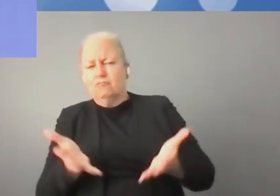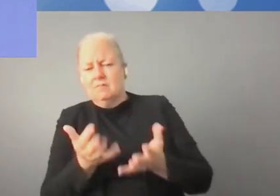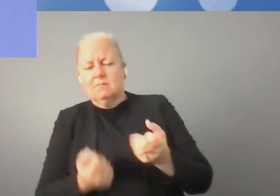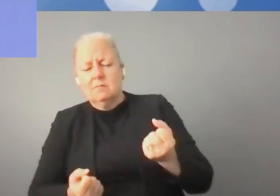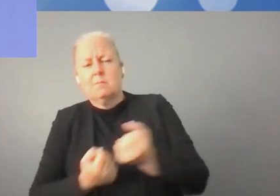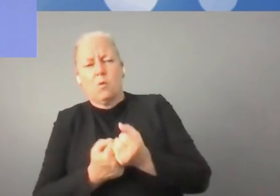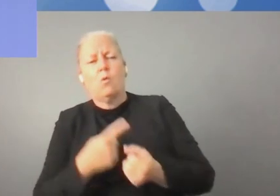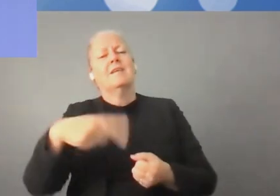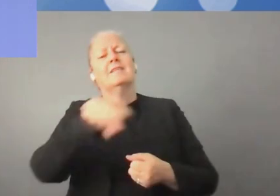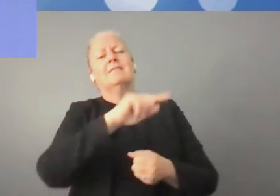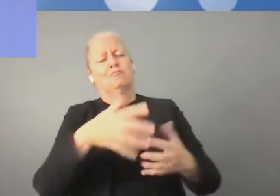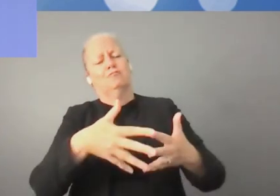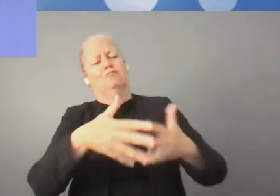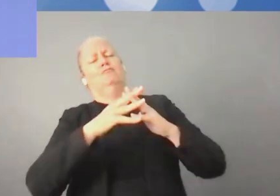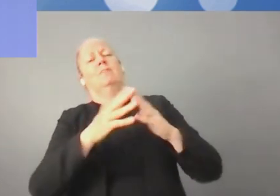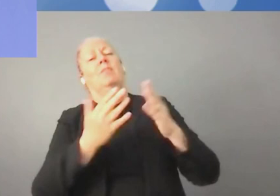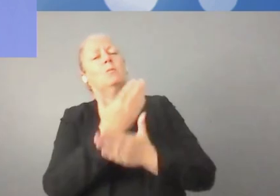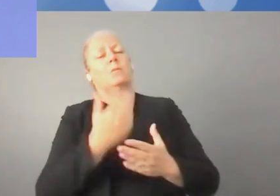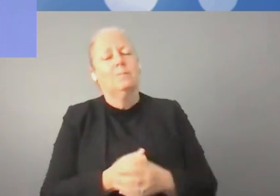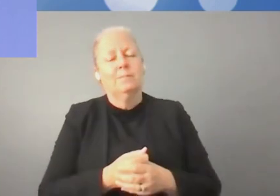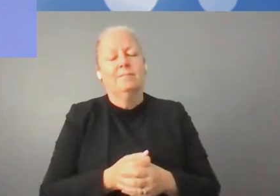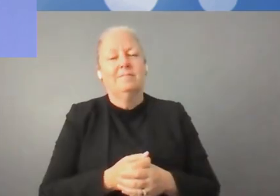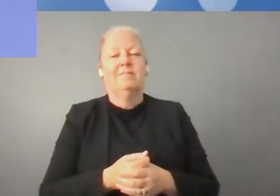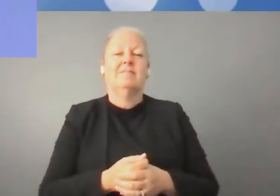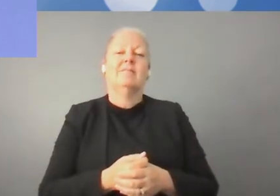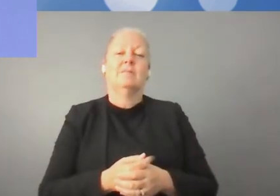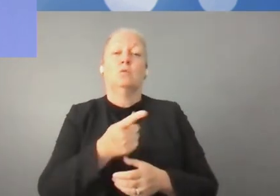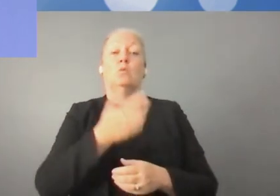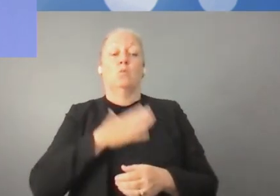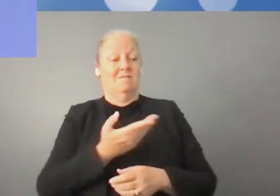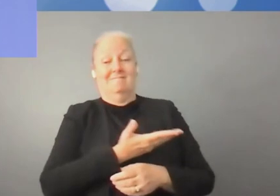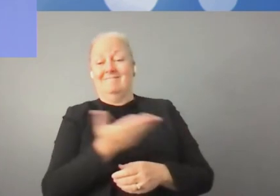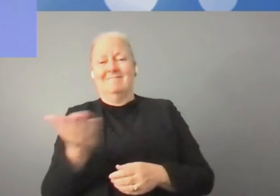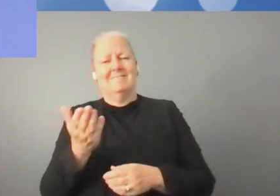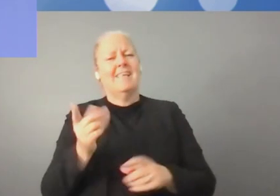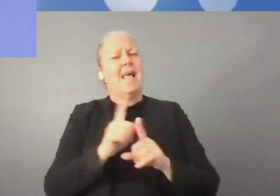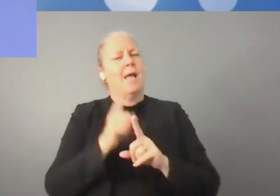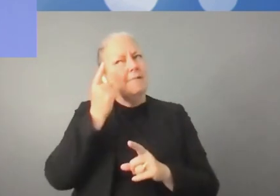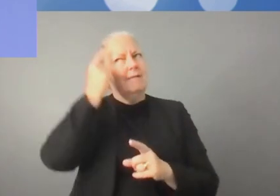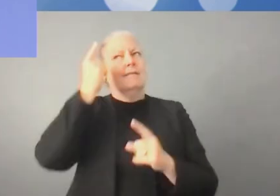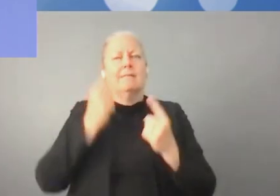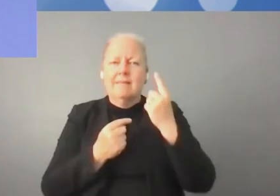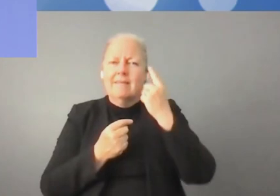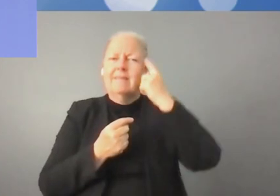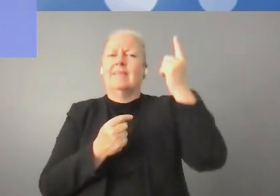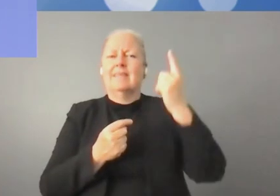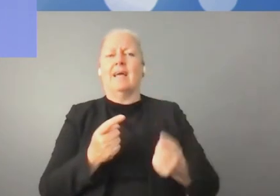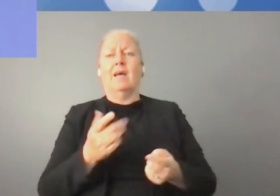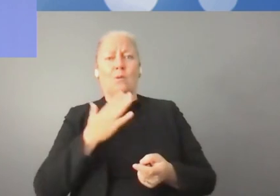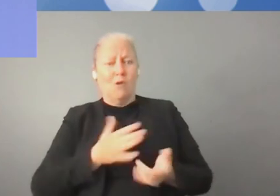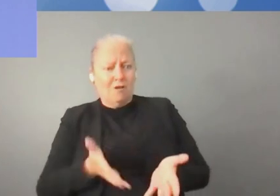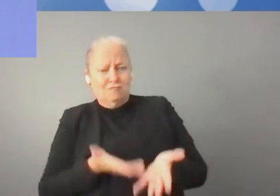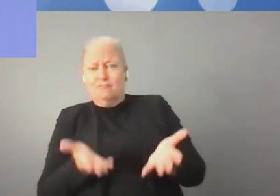Vous me demandiez comment on peut encourager les start-up à innover. Je pense qu'il n'y pas besoin de les